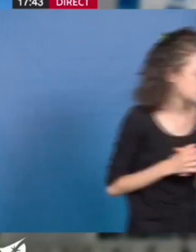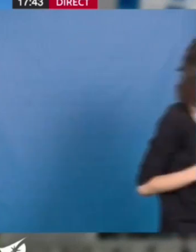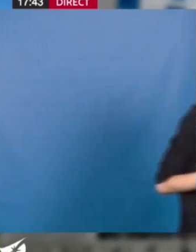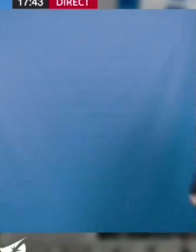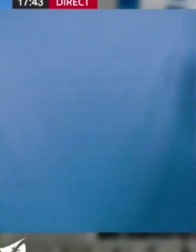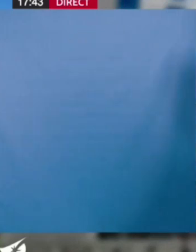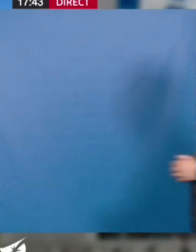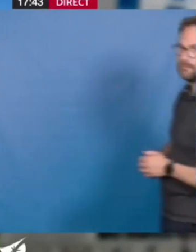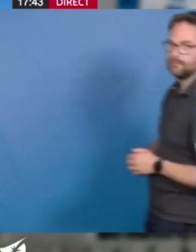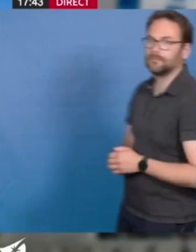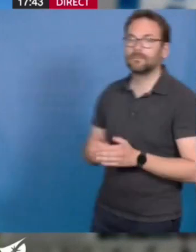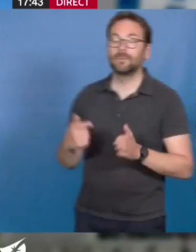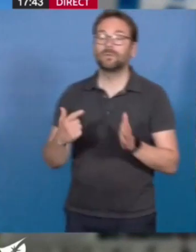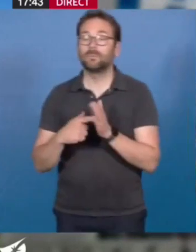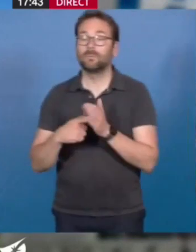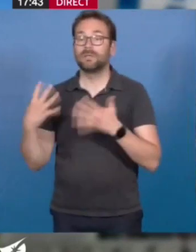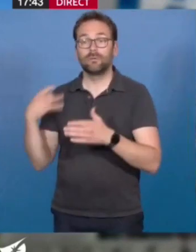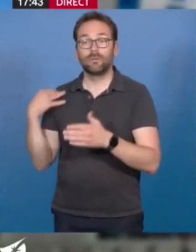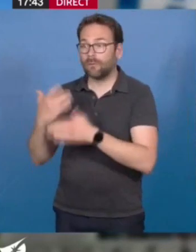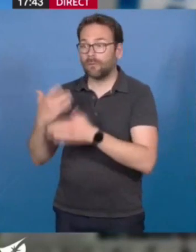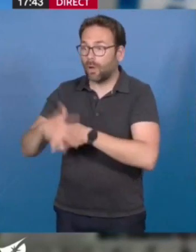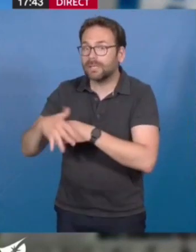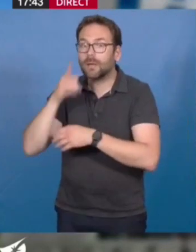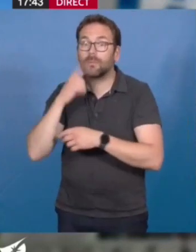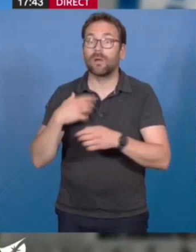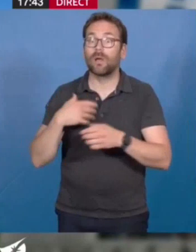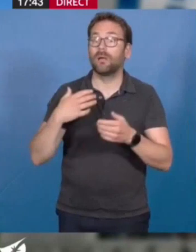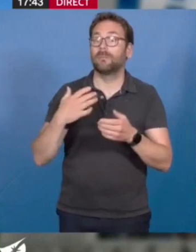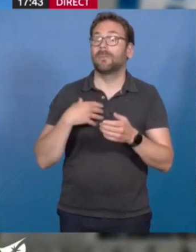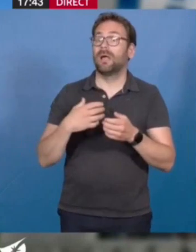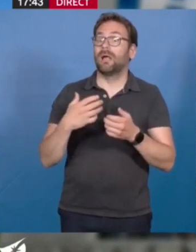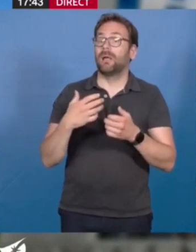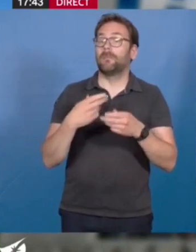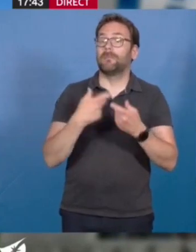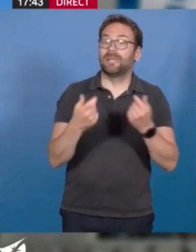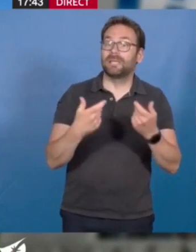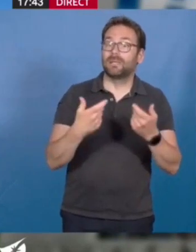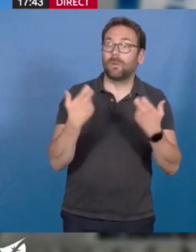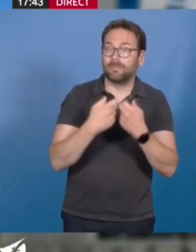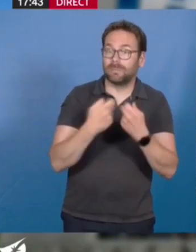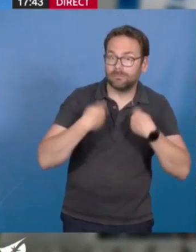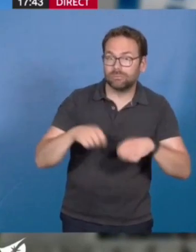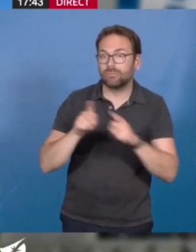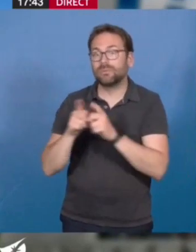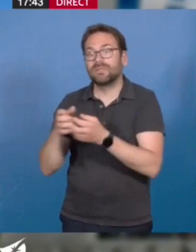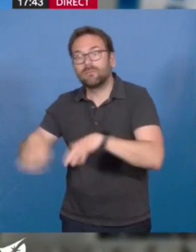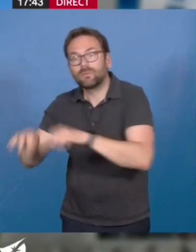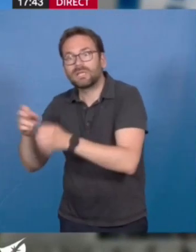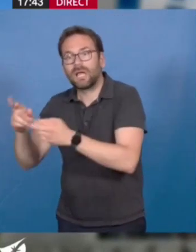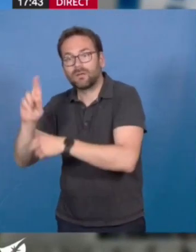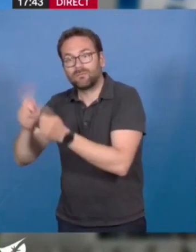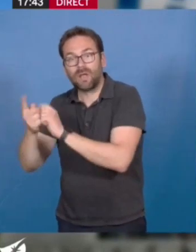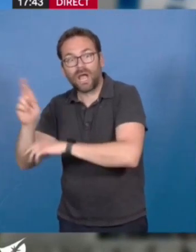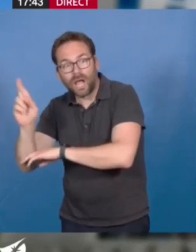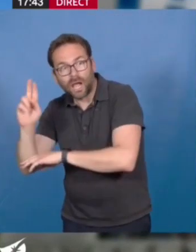'augmentation du coût des matériaux et le durcissement de l'accès au crédit. La rarification du foncier n'est peut-être aussi parfois